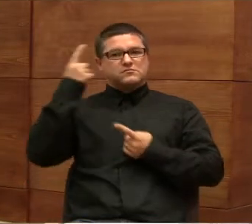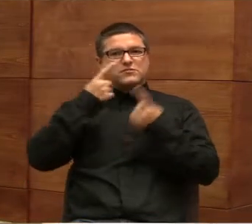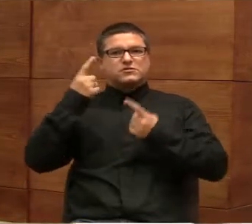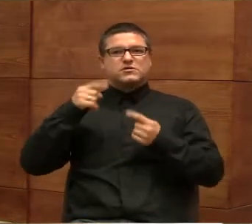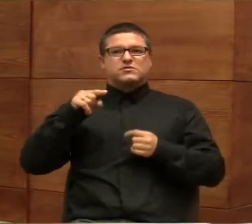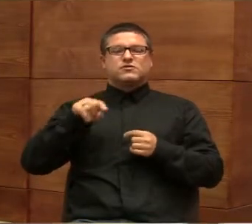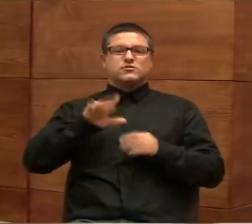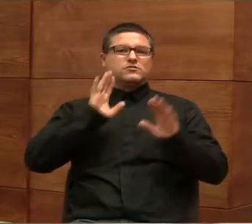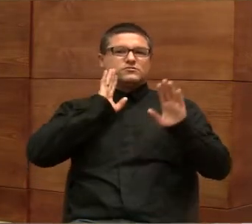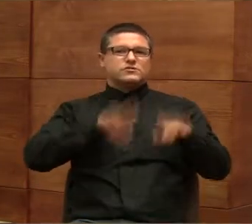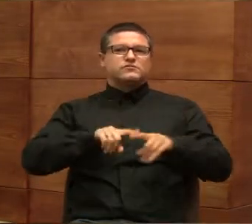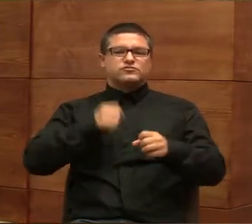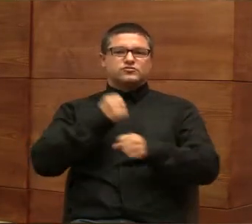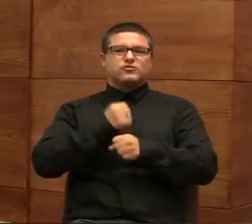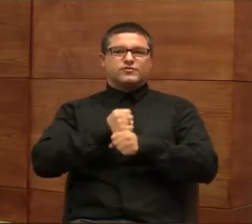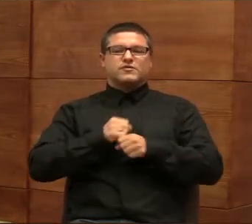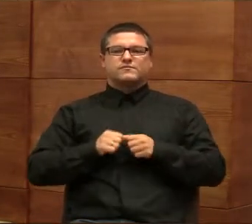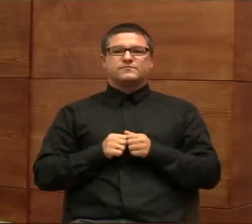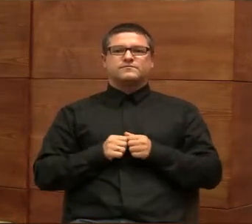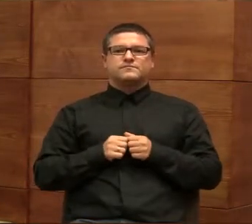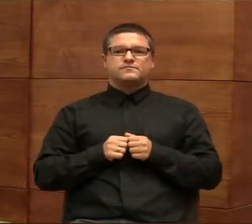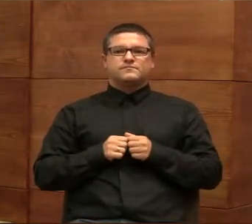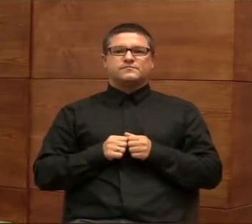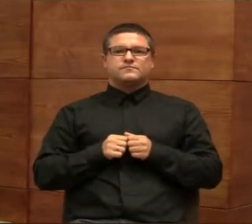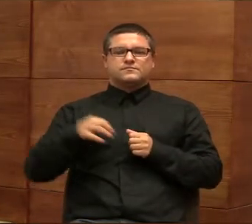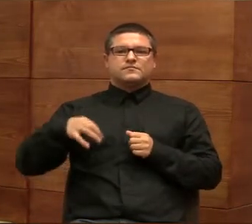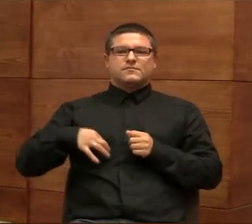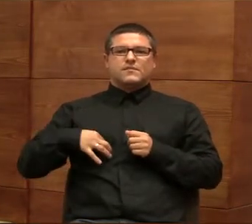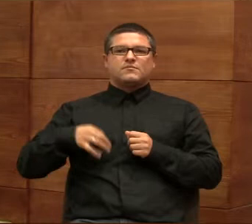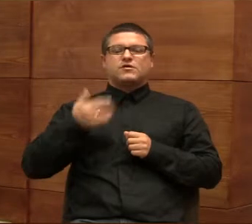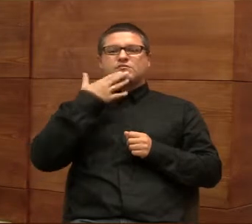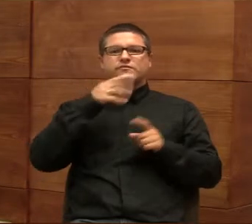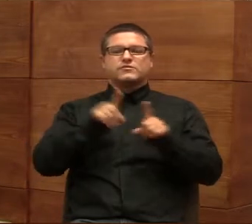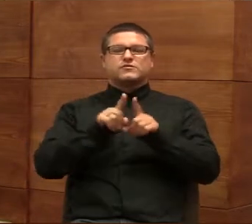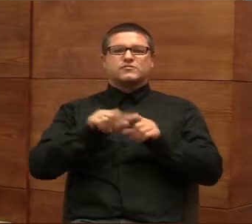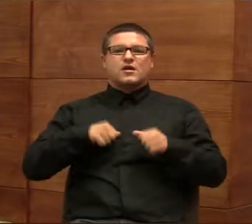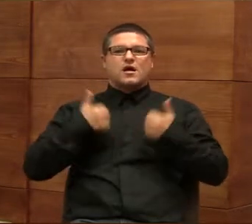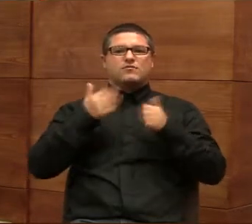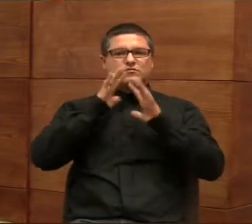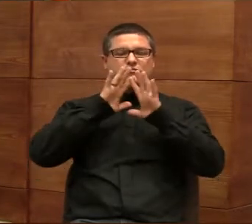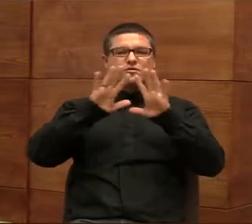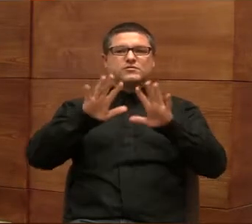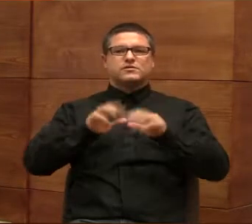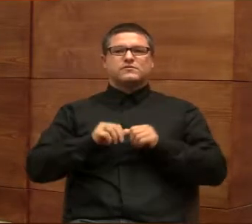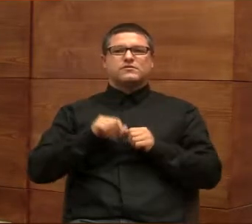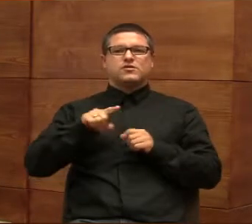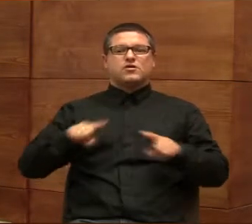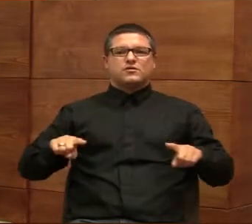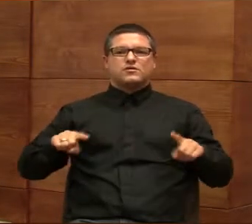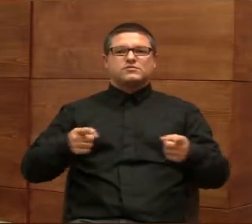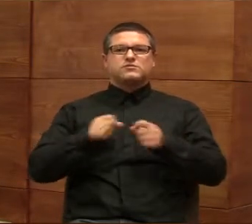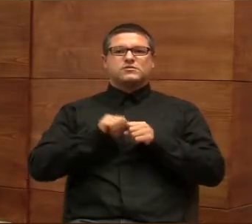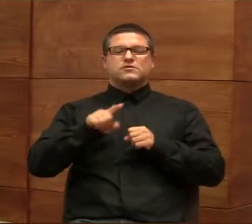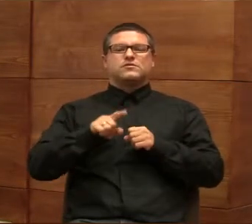to zostanie zrobione. Pan mówił też, żeby promować te organizacje,